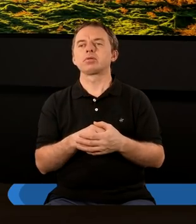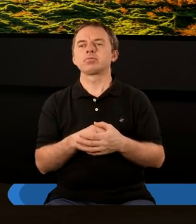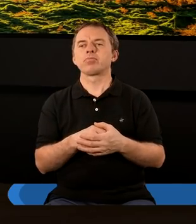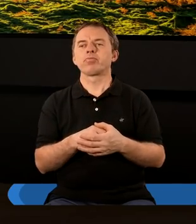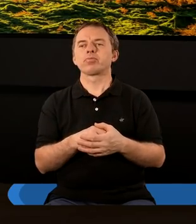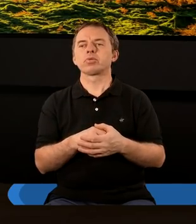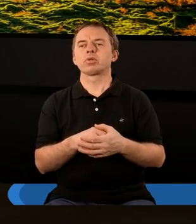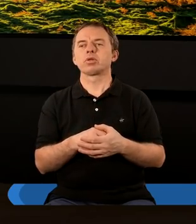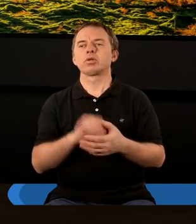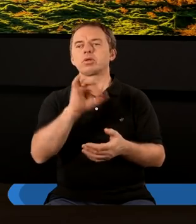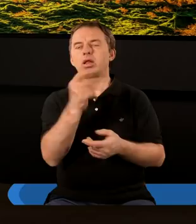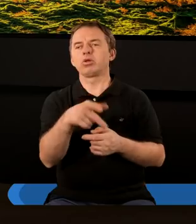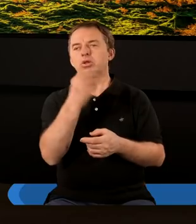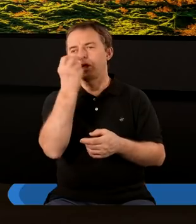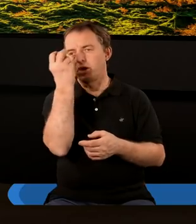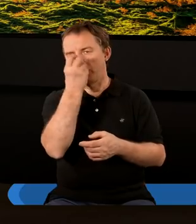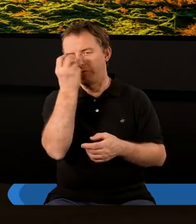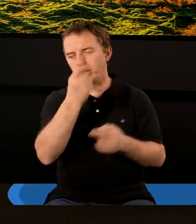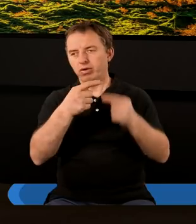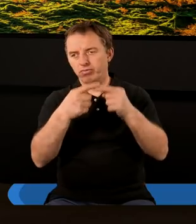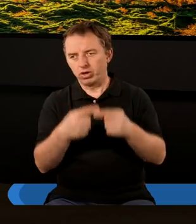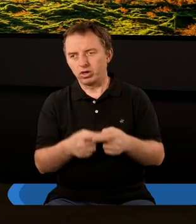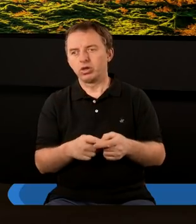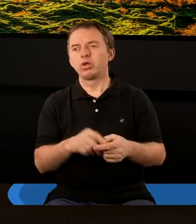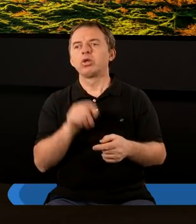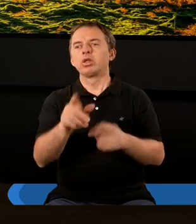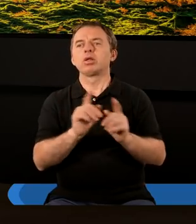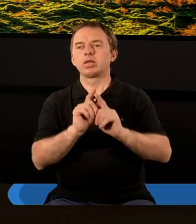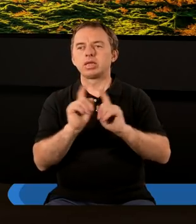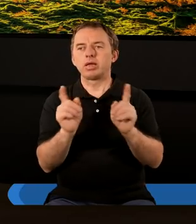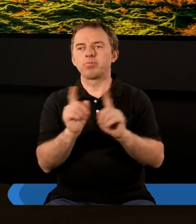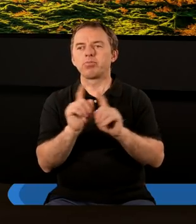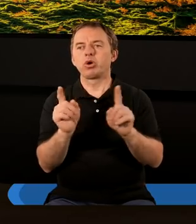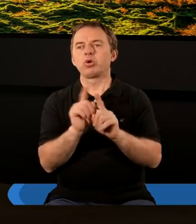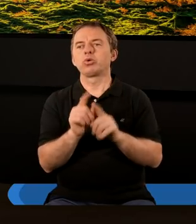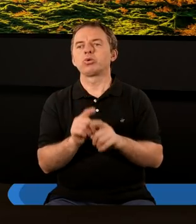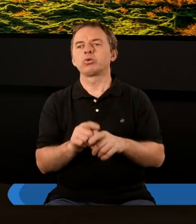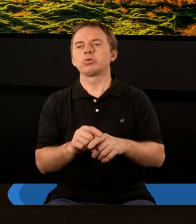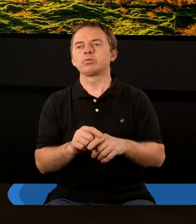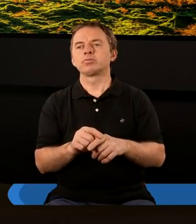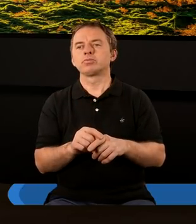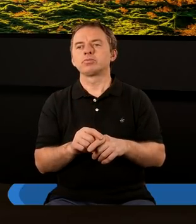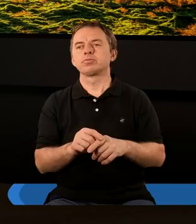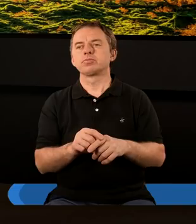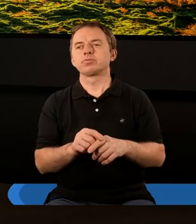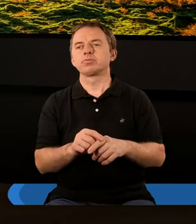Ten opis jest bardzo ciekawy. Oczywiście też znowu jest pełno symboli w tym tekście.